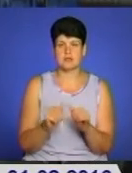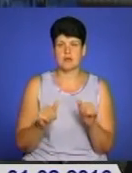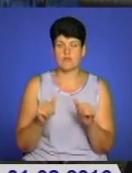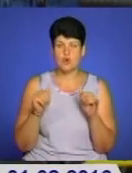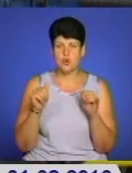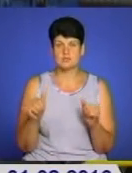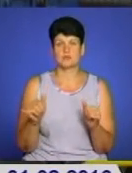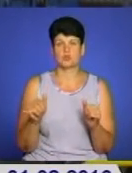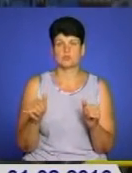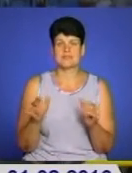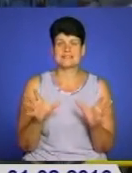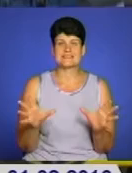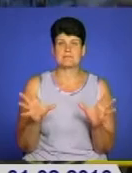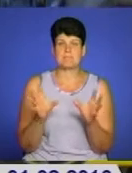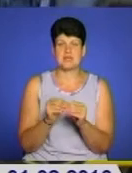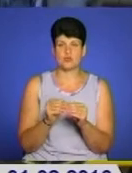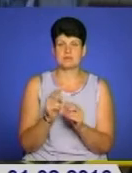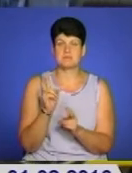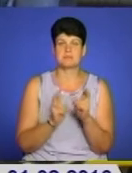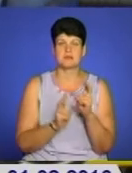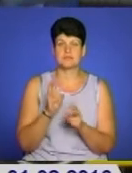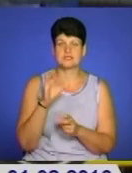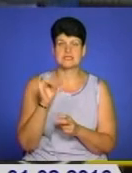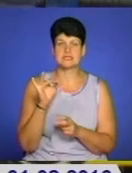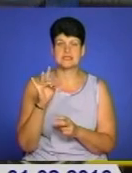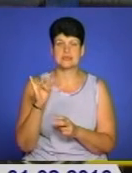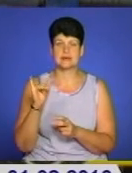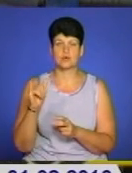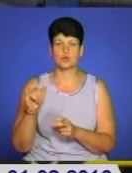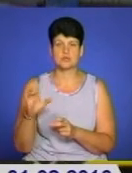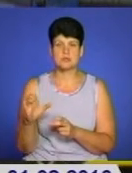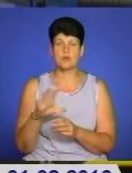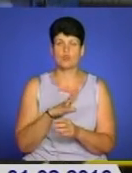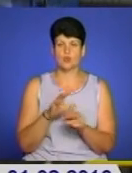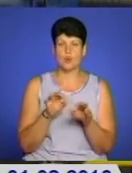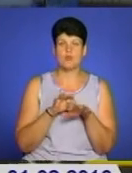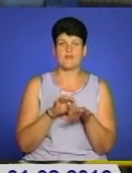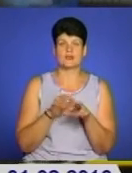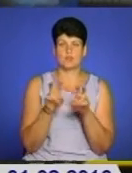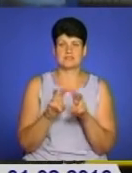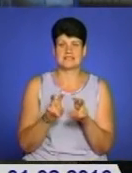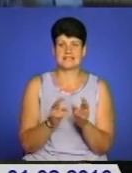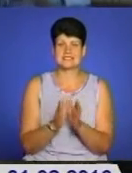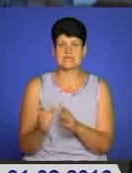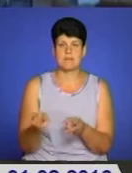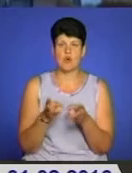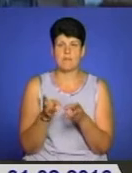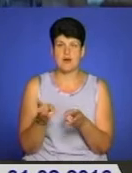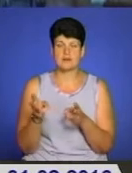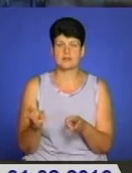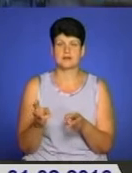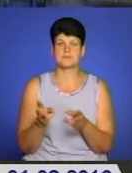інерозбереження спільно з підприємством «Сиріус» було проведено обстеження системи опалення, системи